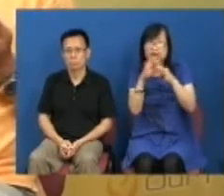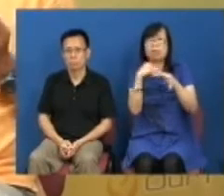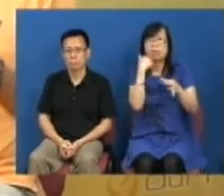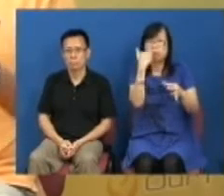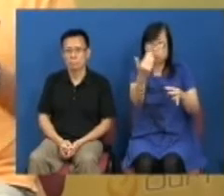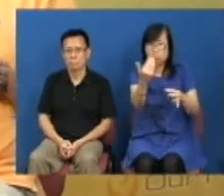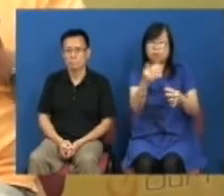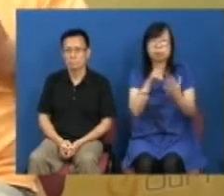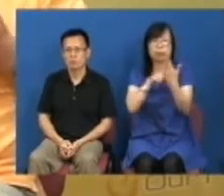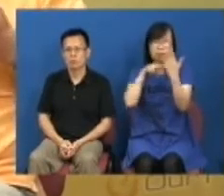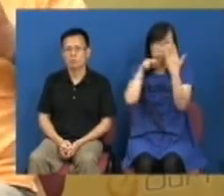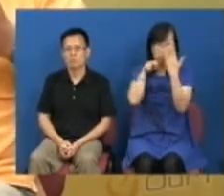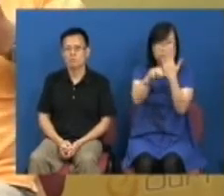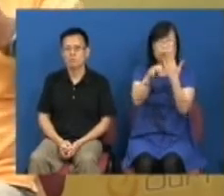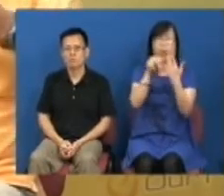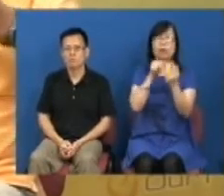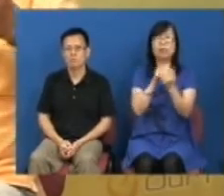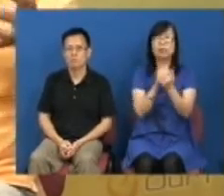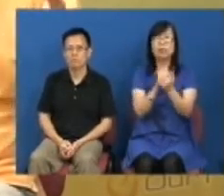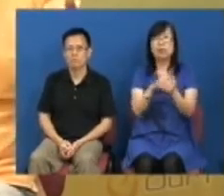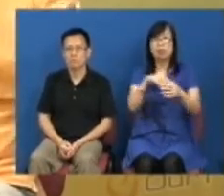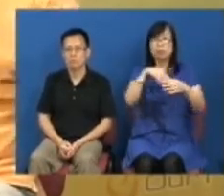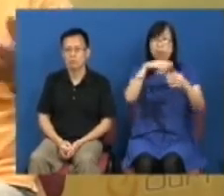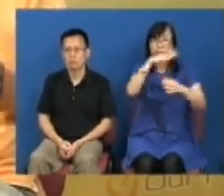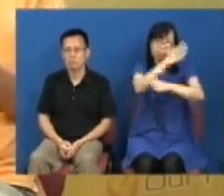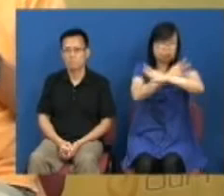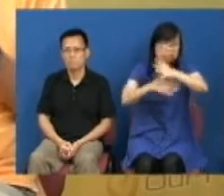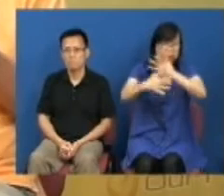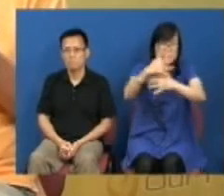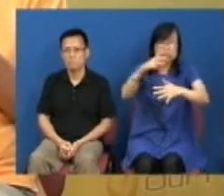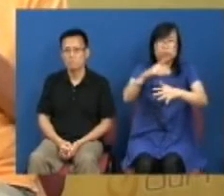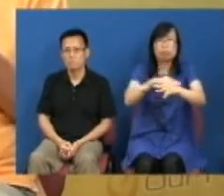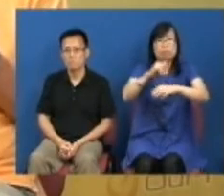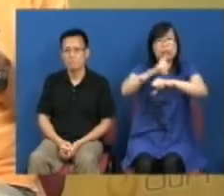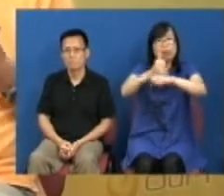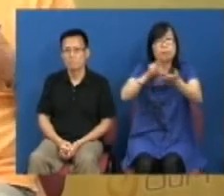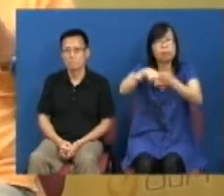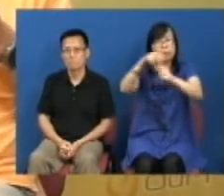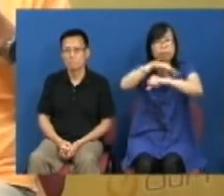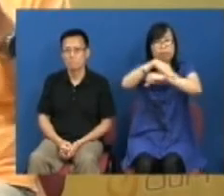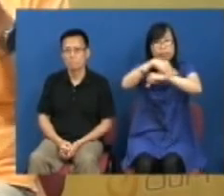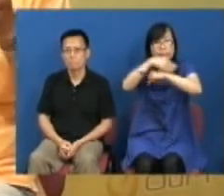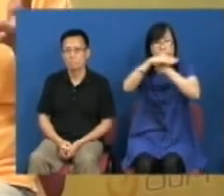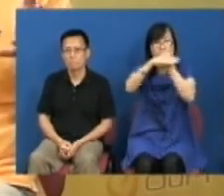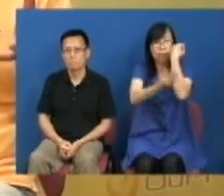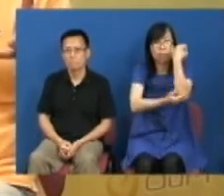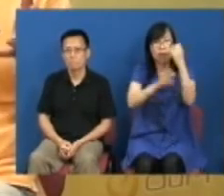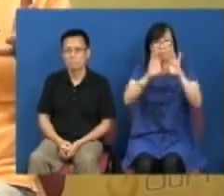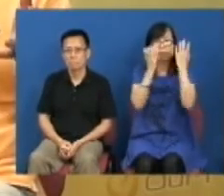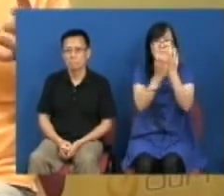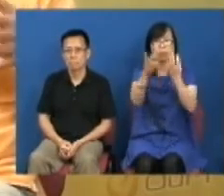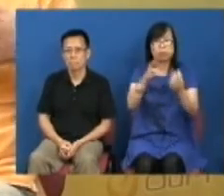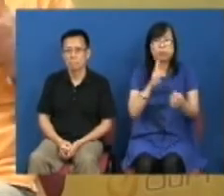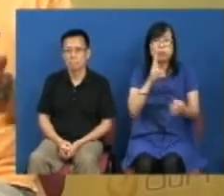透过我们一个被割断了手跟脚跟的一个立法机关如果是能够令到我们政府政府